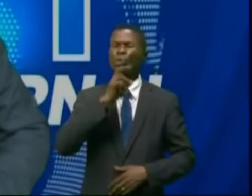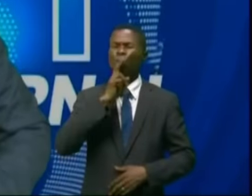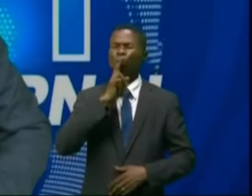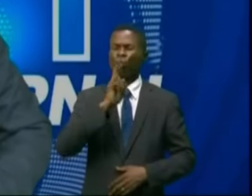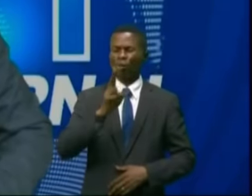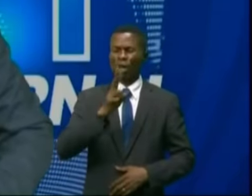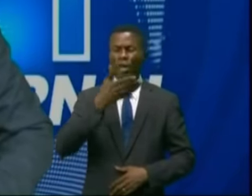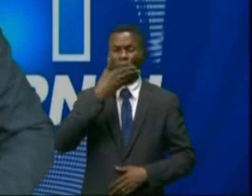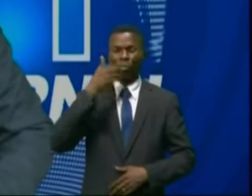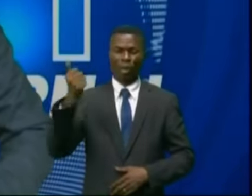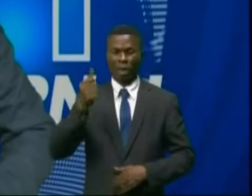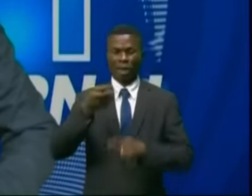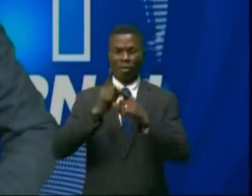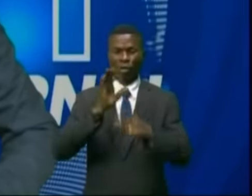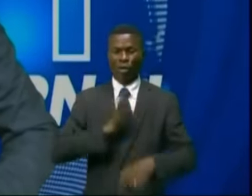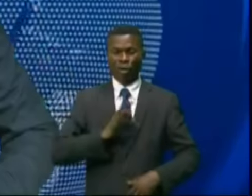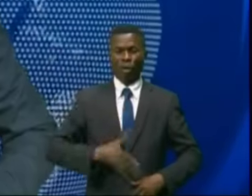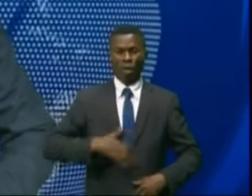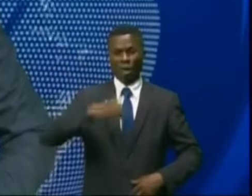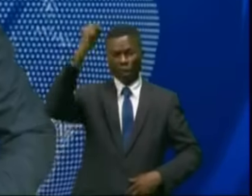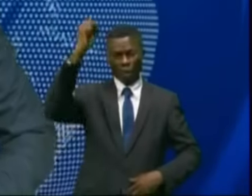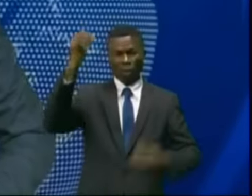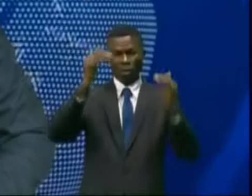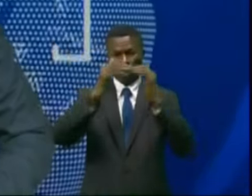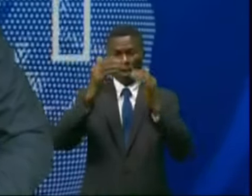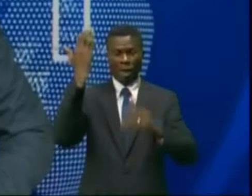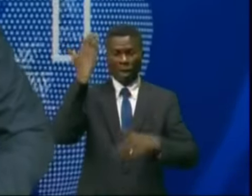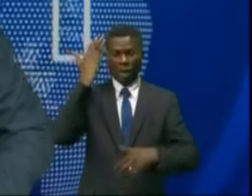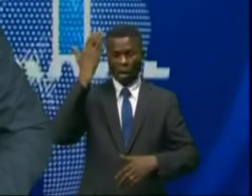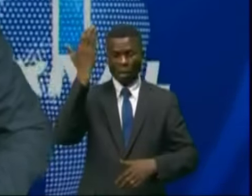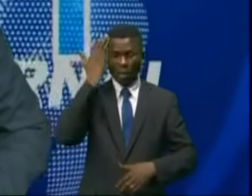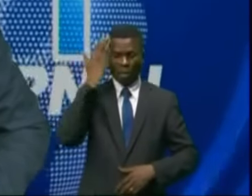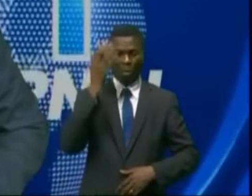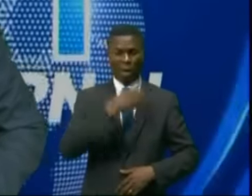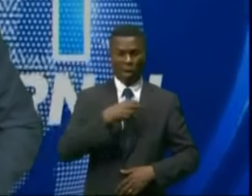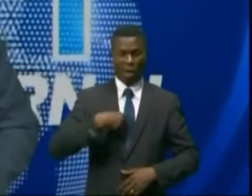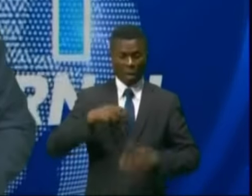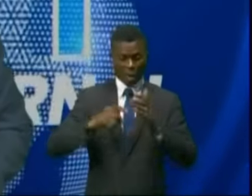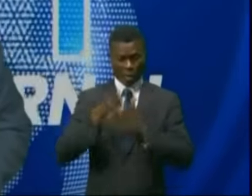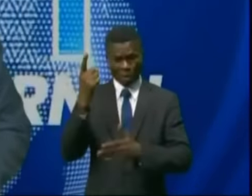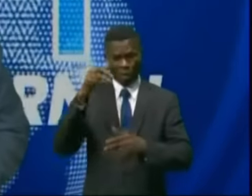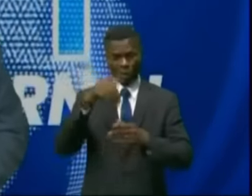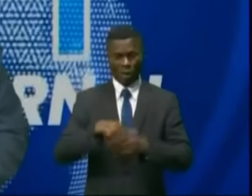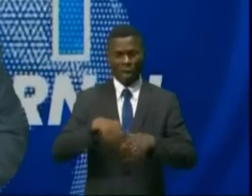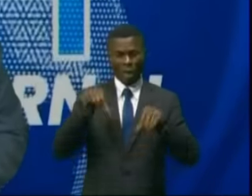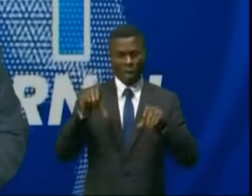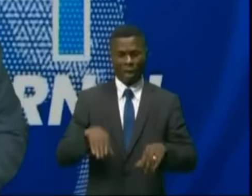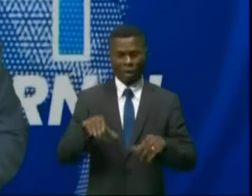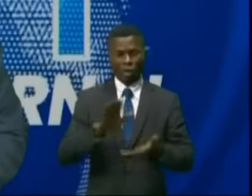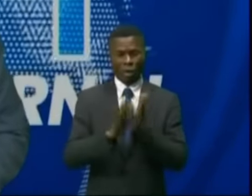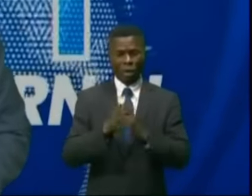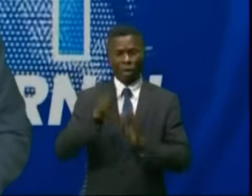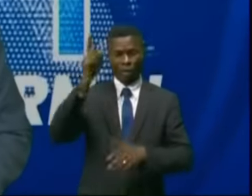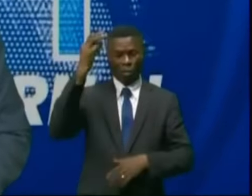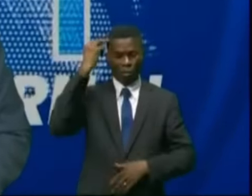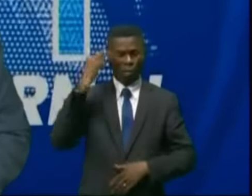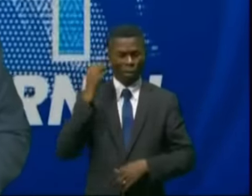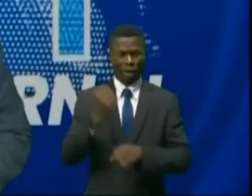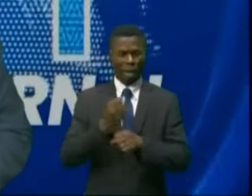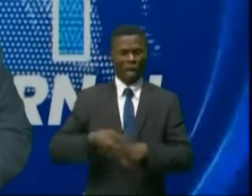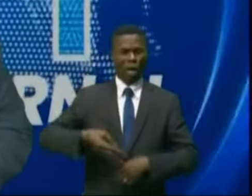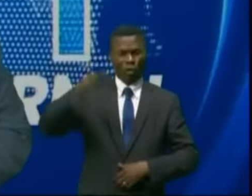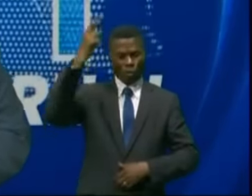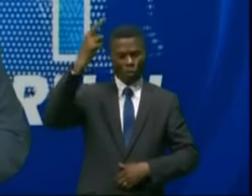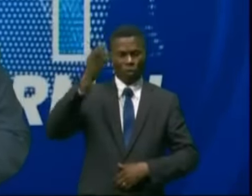le Président de la République, champion de la masculinité positive, qui porte pour la première fois dans l'histoire du pays une femme, à cette haute fonction de